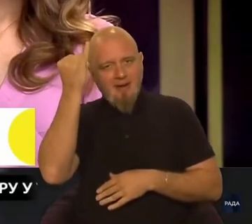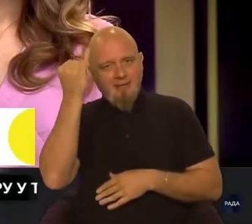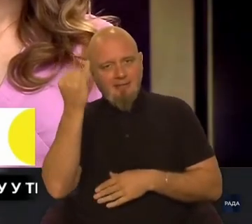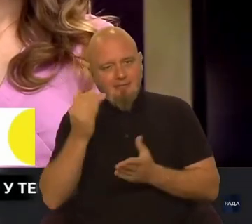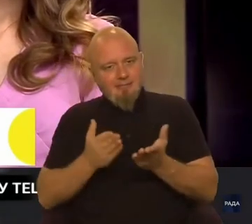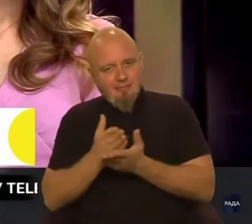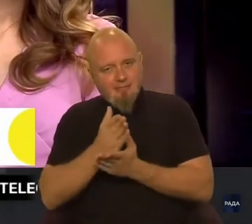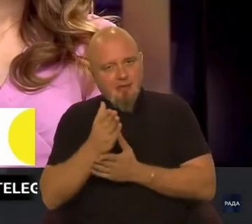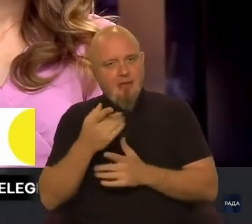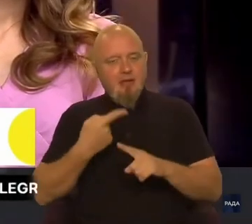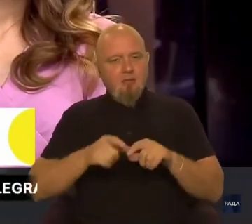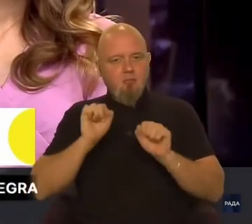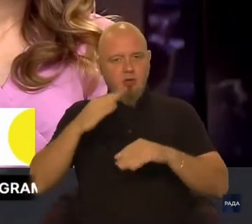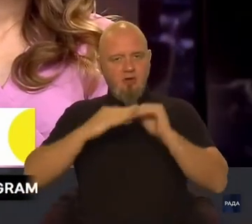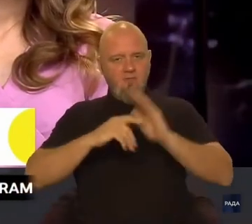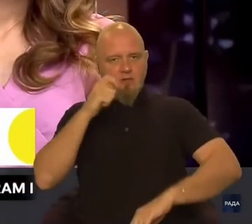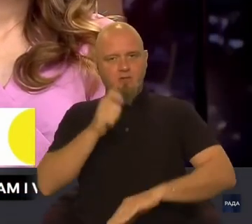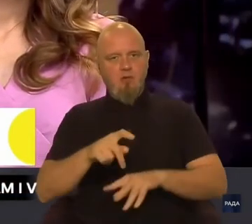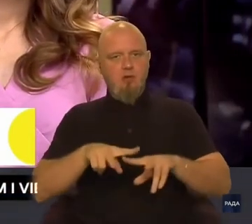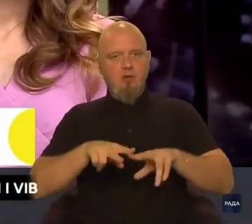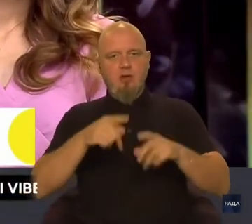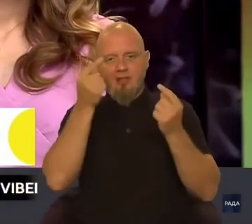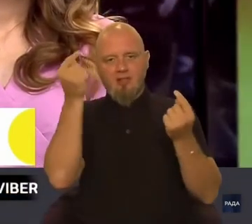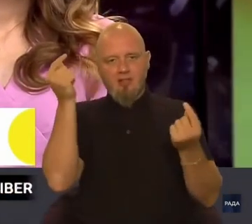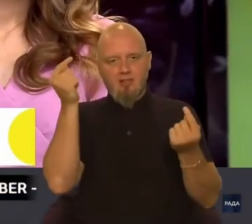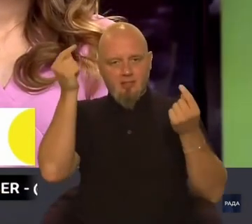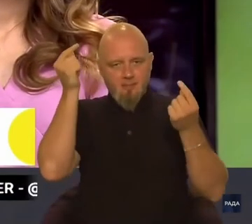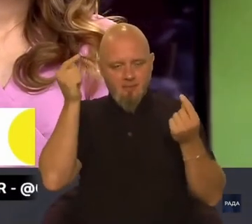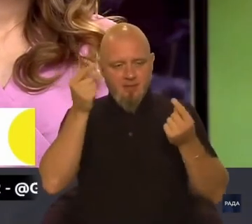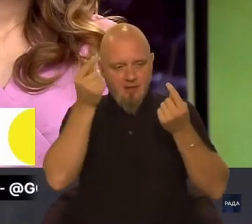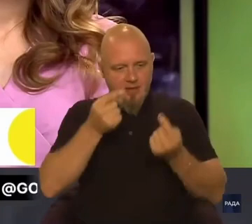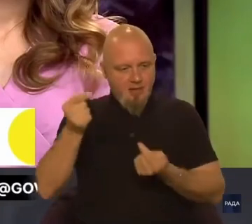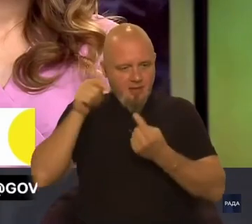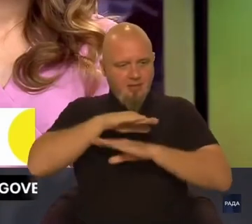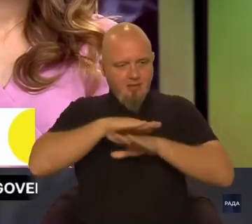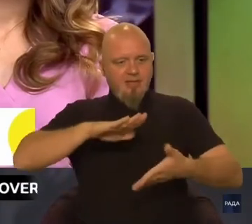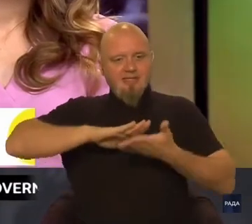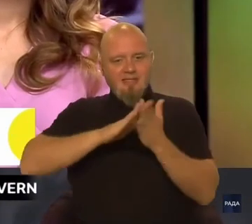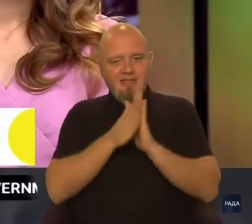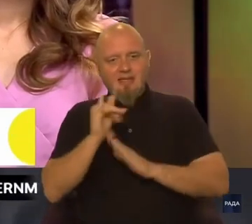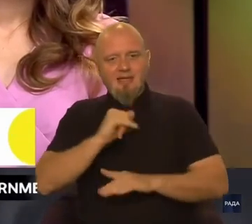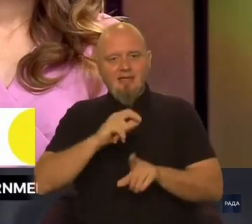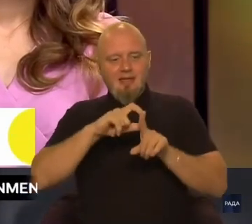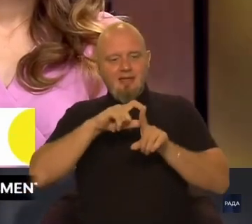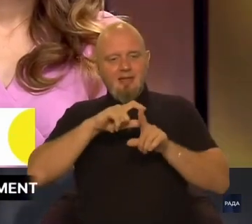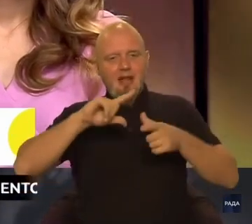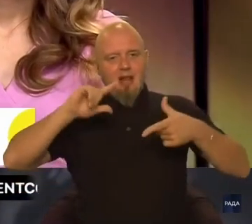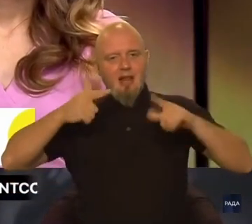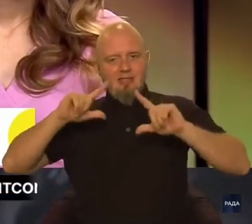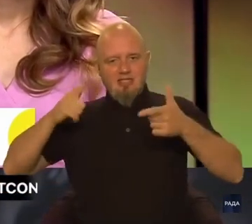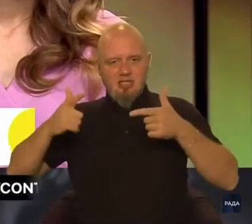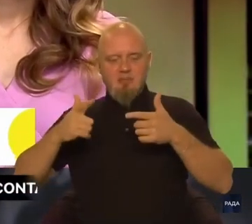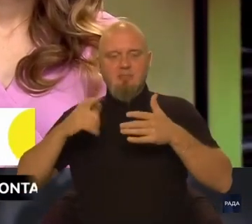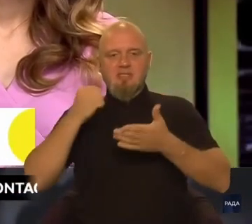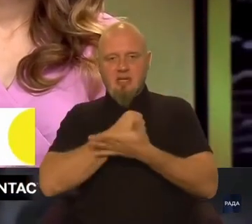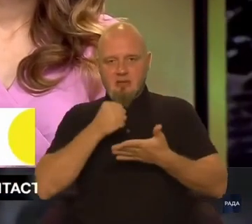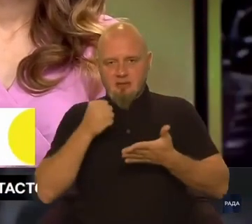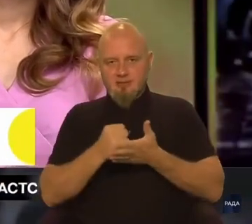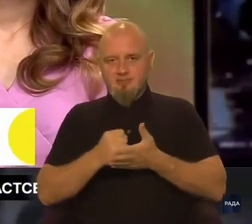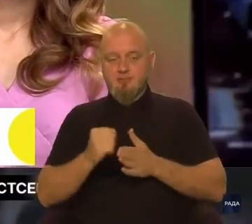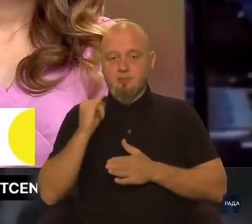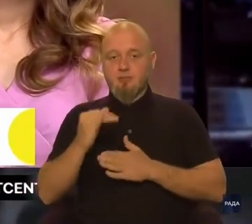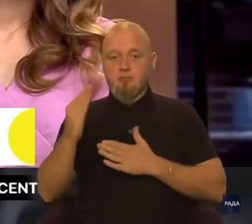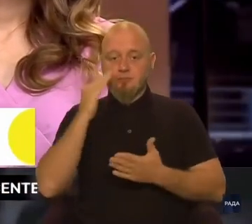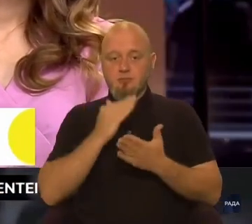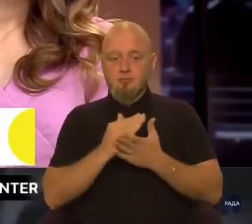це можна кваліфікувати як невідповідність філістичним і лексичним стандартам, оскільки